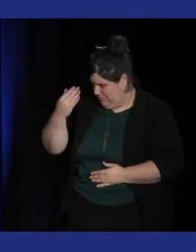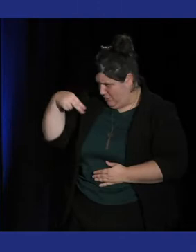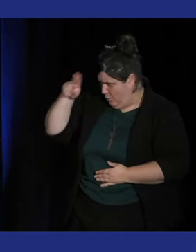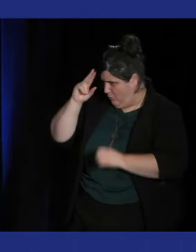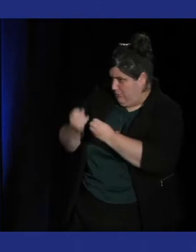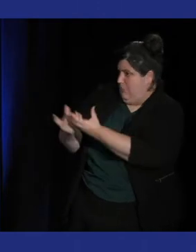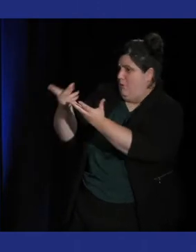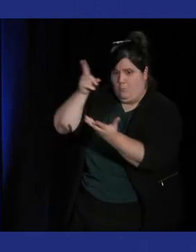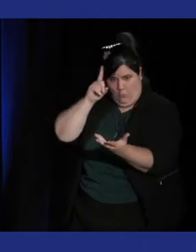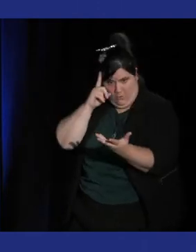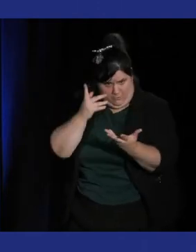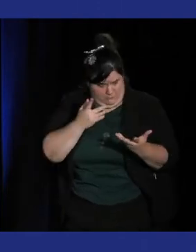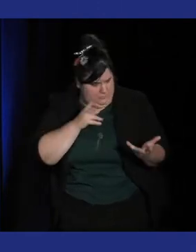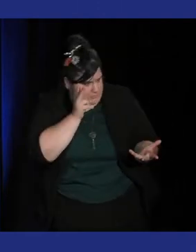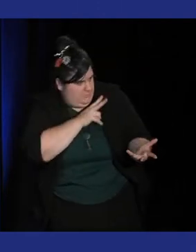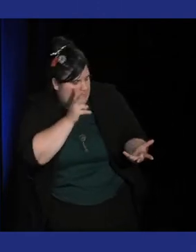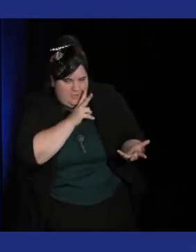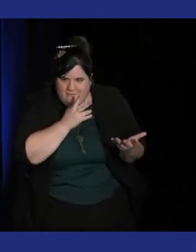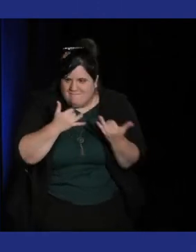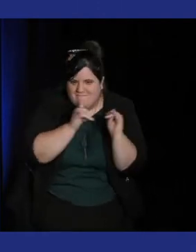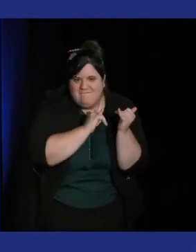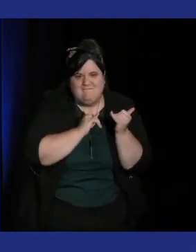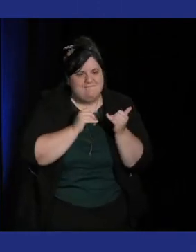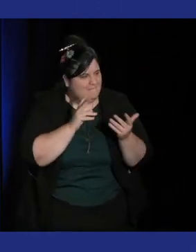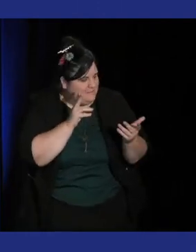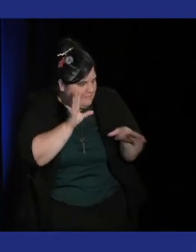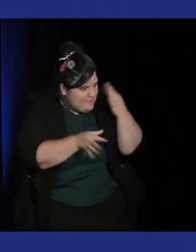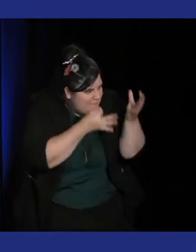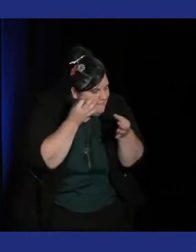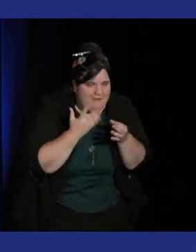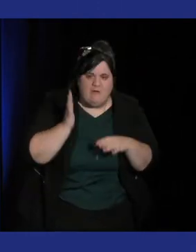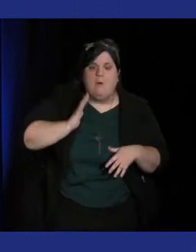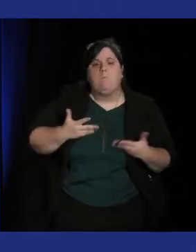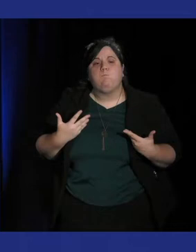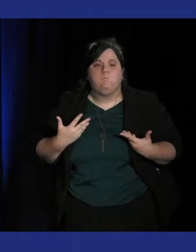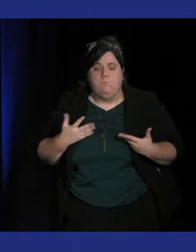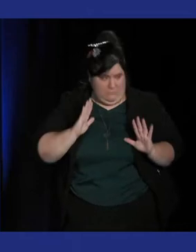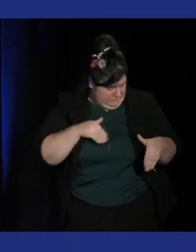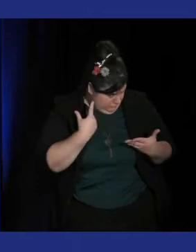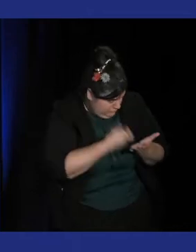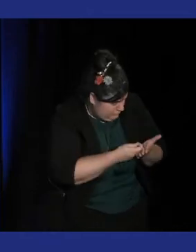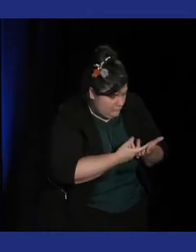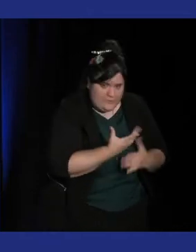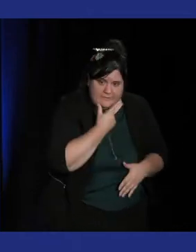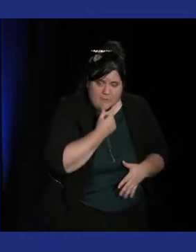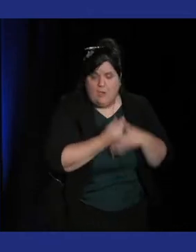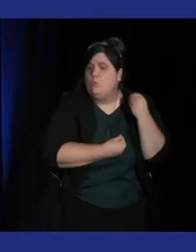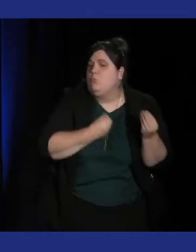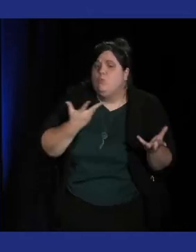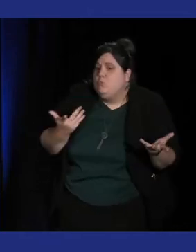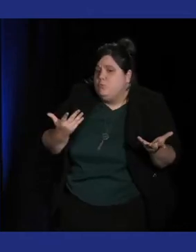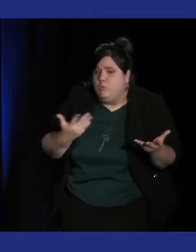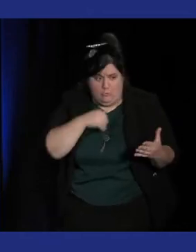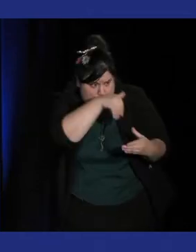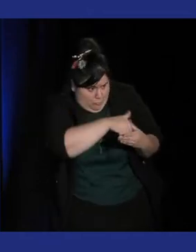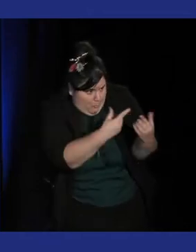justement par ces contrôleurs là parce qu'il y un côté très ludique et que du coup les gens redécouvraient un peu le jeu vidéo de notre manière ou c'est vraiment il y eu juste un appétit pour les types de